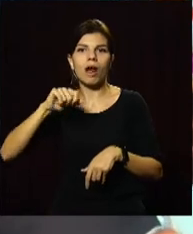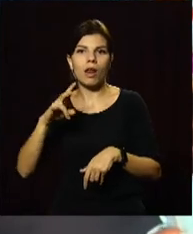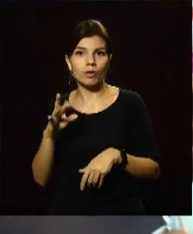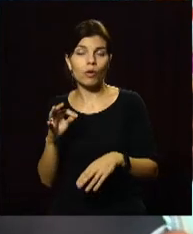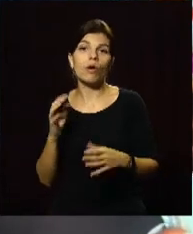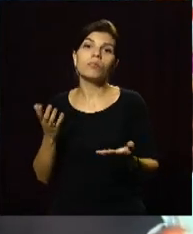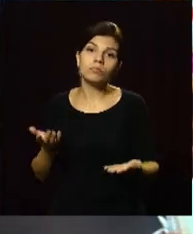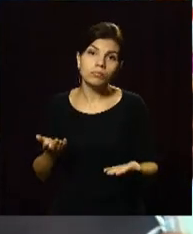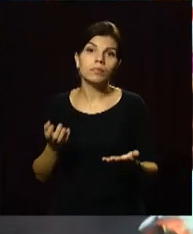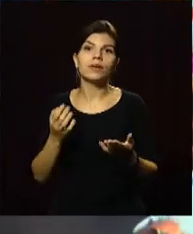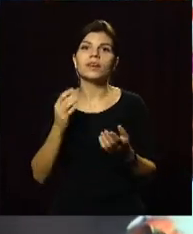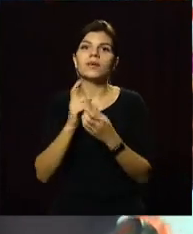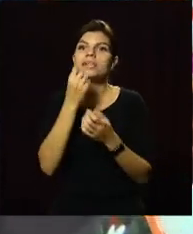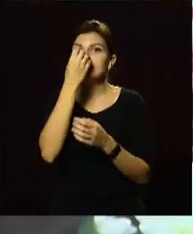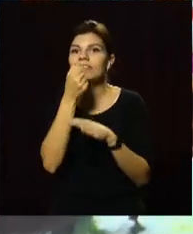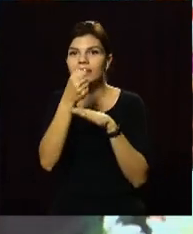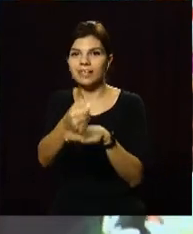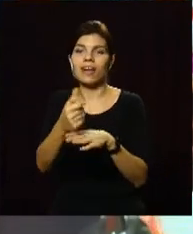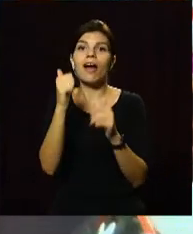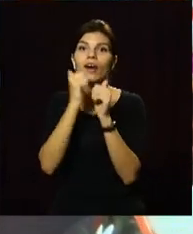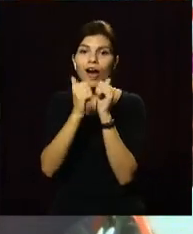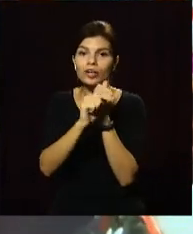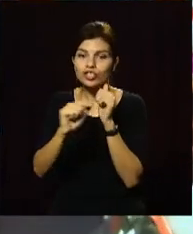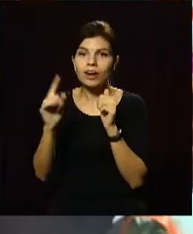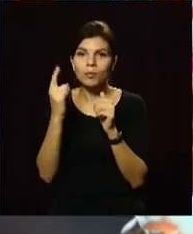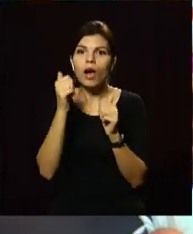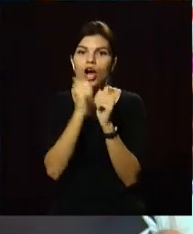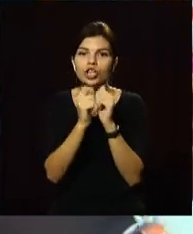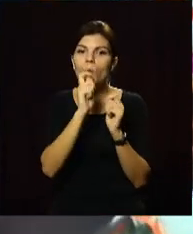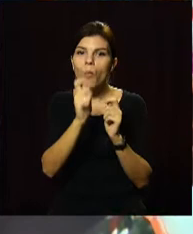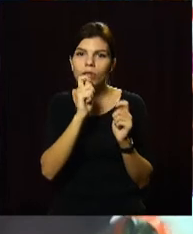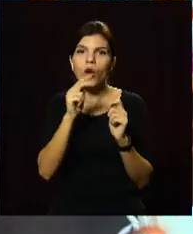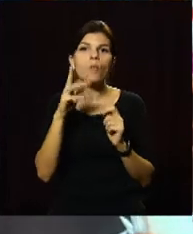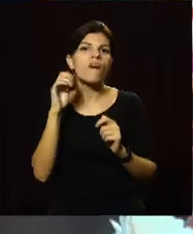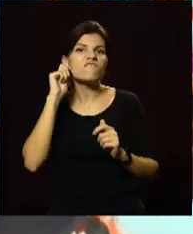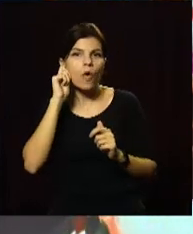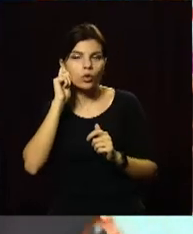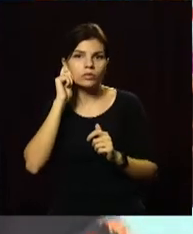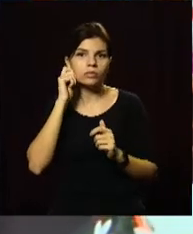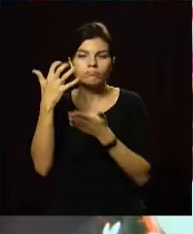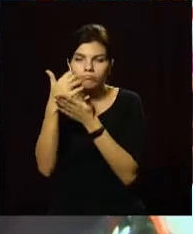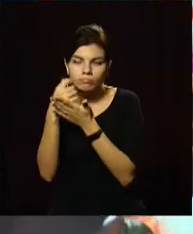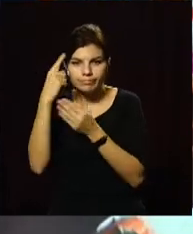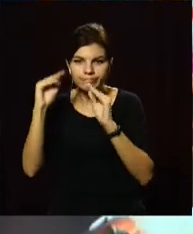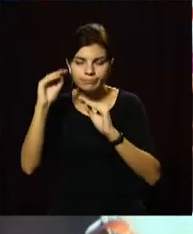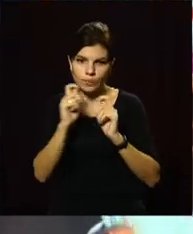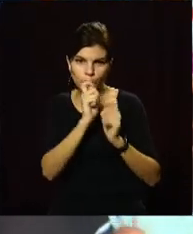цвіти поручить. Каждому дитинку подобран подарунок по відео, по його